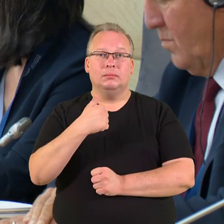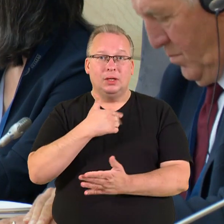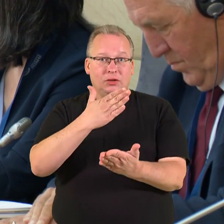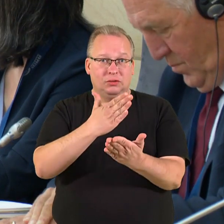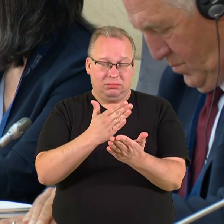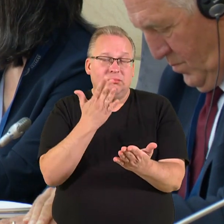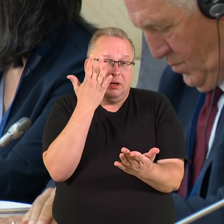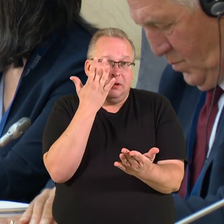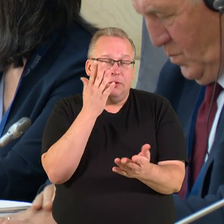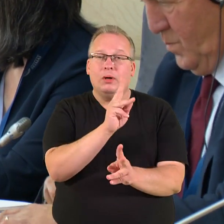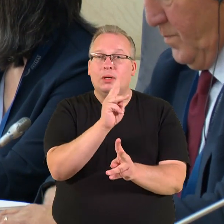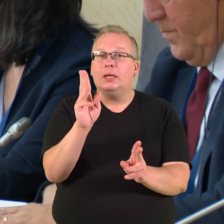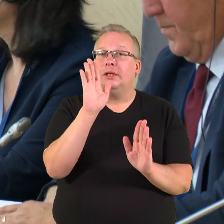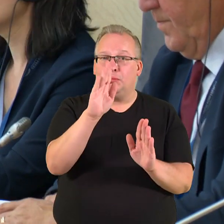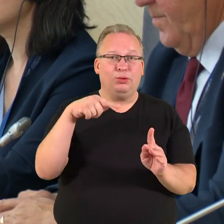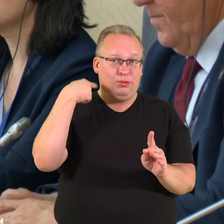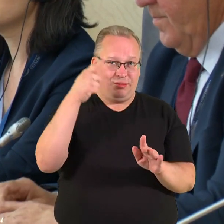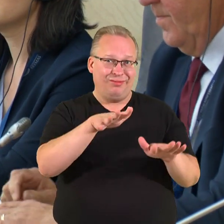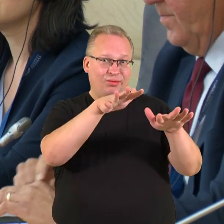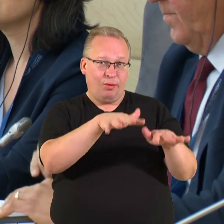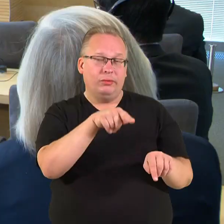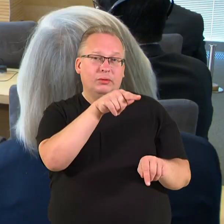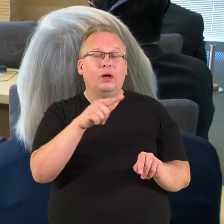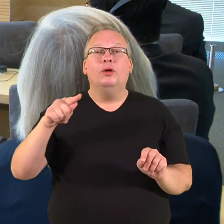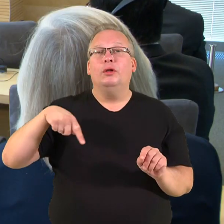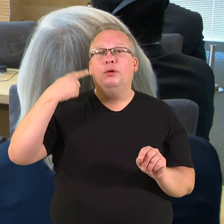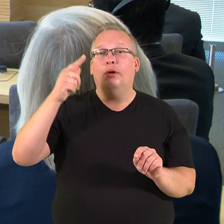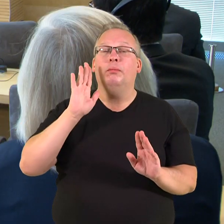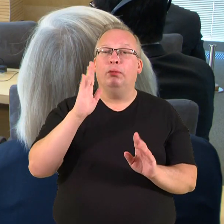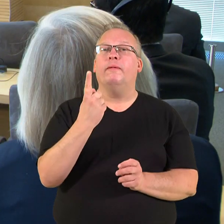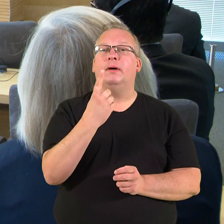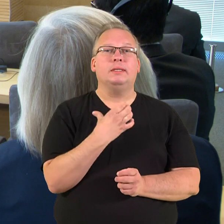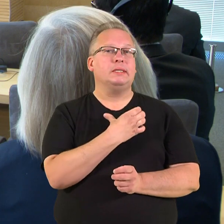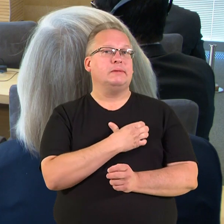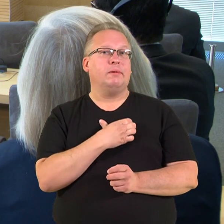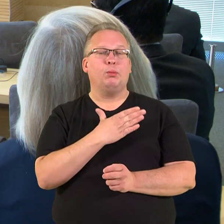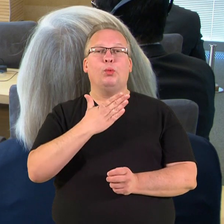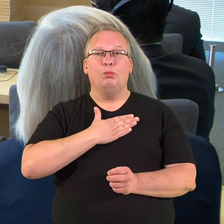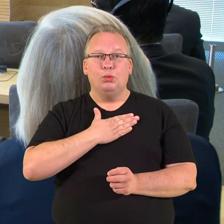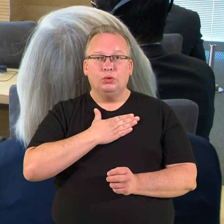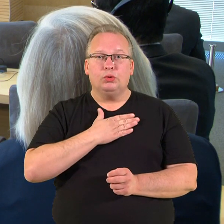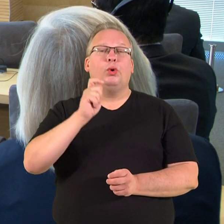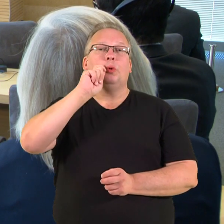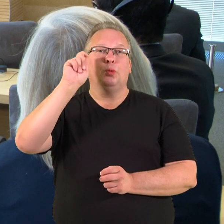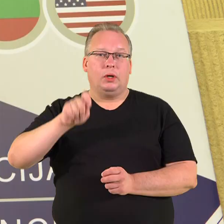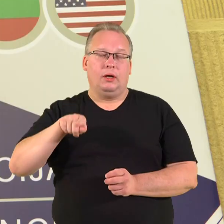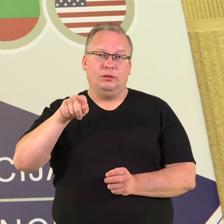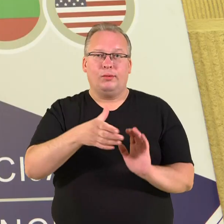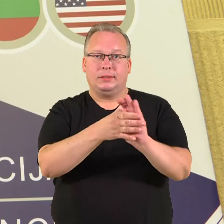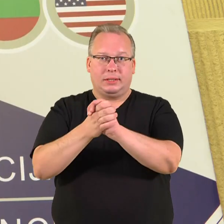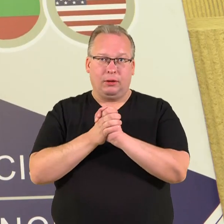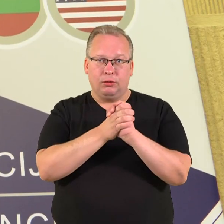esu įsitikinęs, kad ir kas įvyktų Londone, Londonas bus vienas iš svarbiausių mūsų ir Ukrainos sąjungininkų.